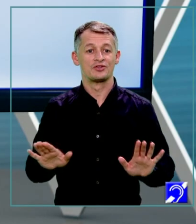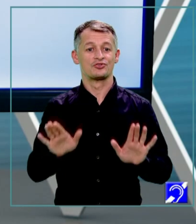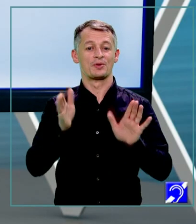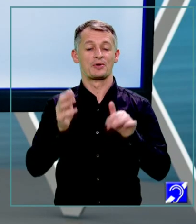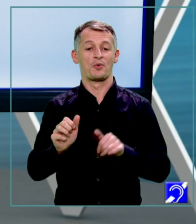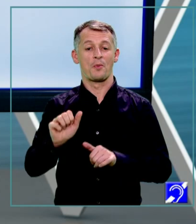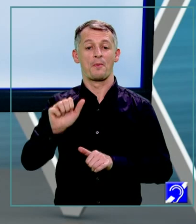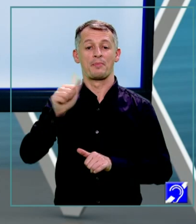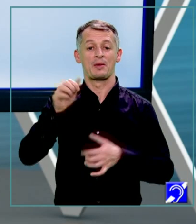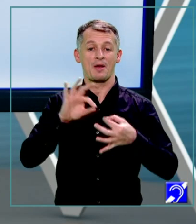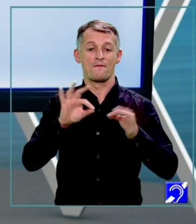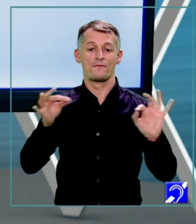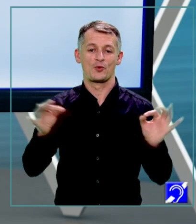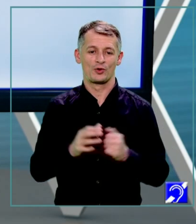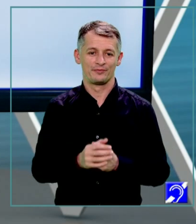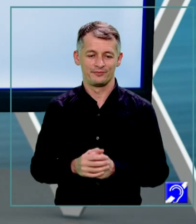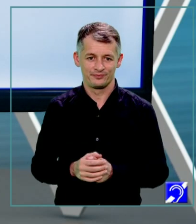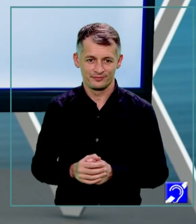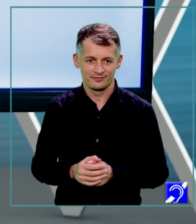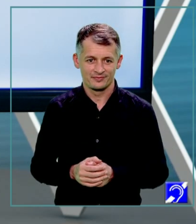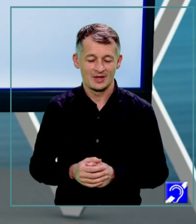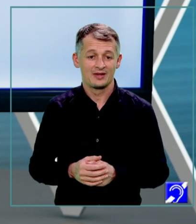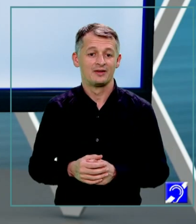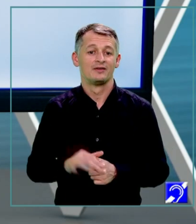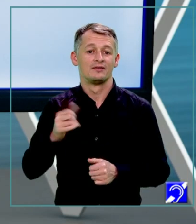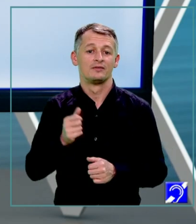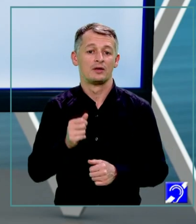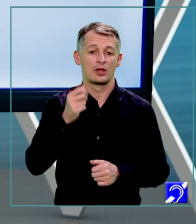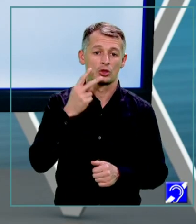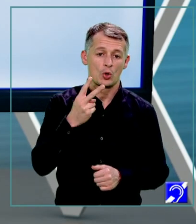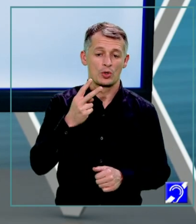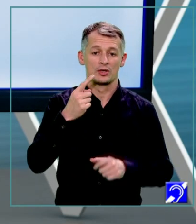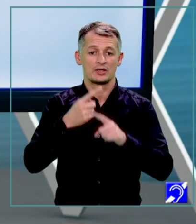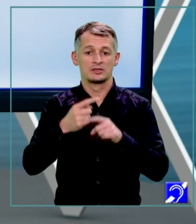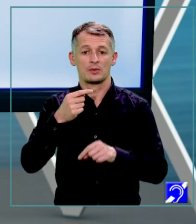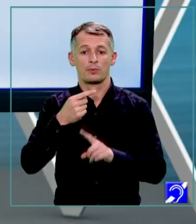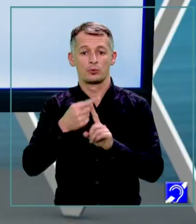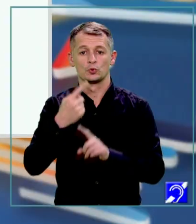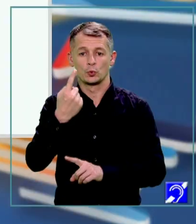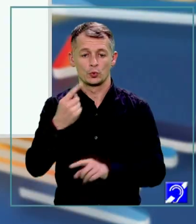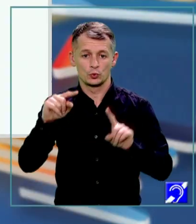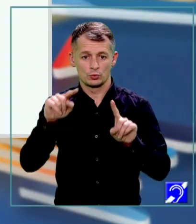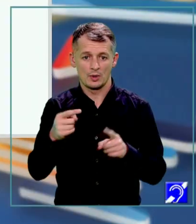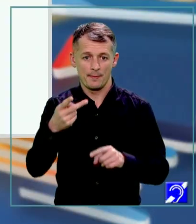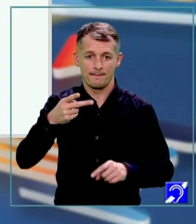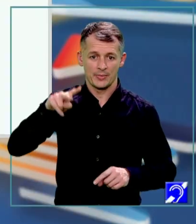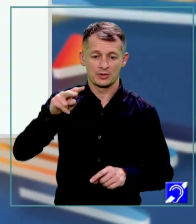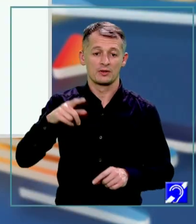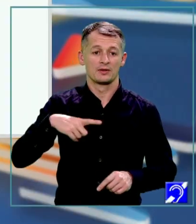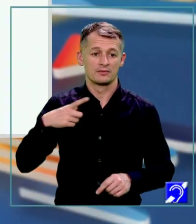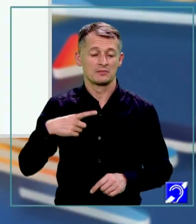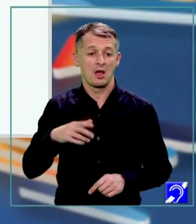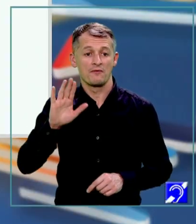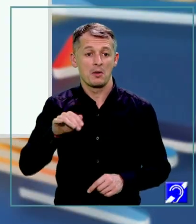prima aplicație. Rezultatul calculului, 2X plus 1, totul la pătrat, este. Și avem